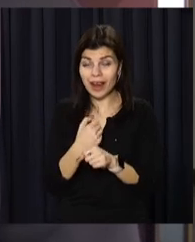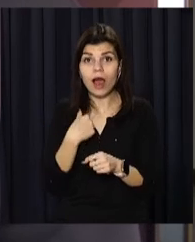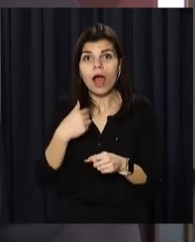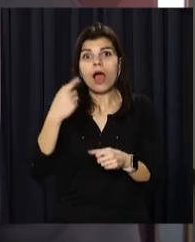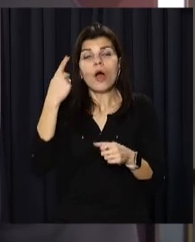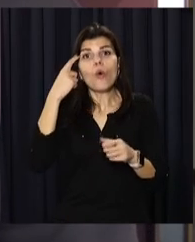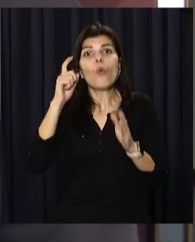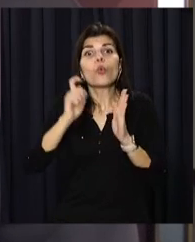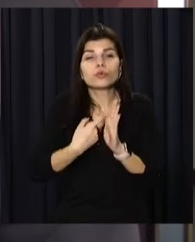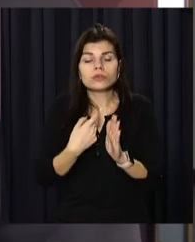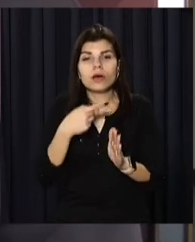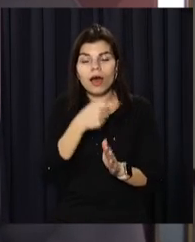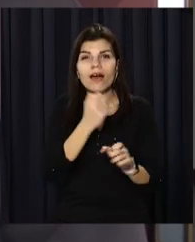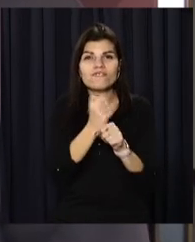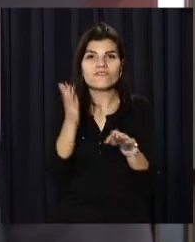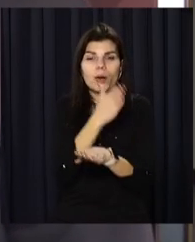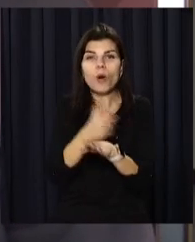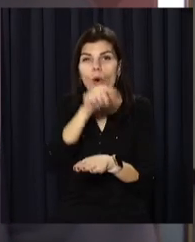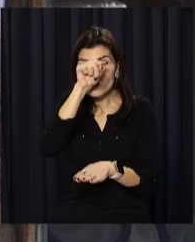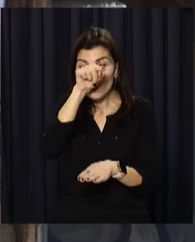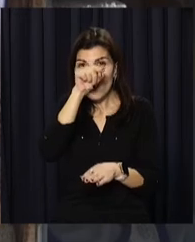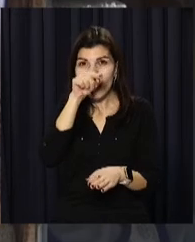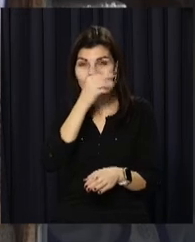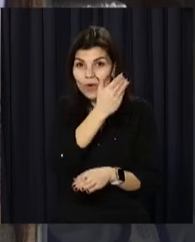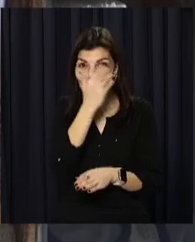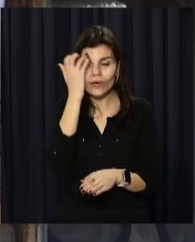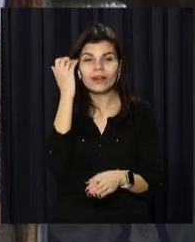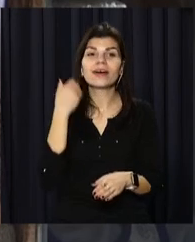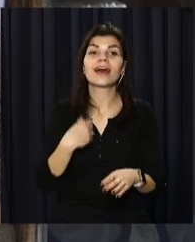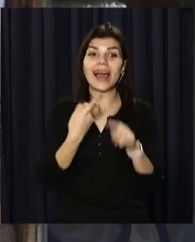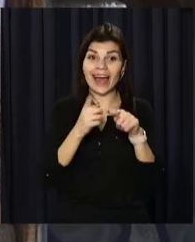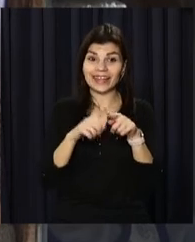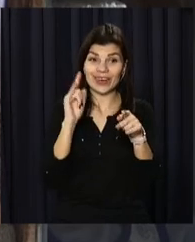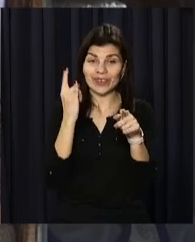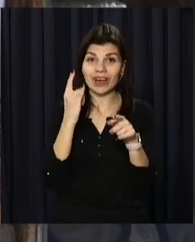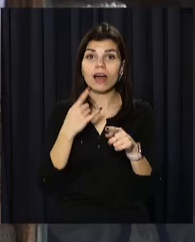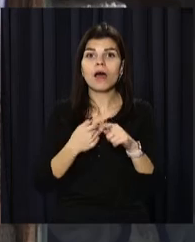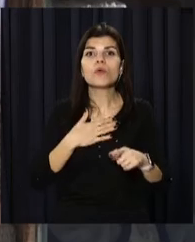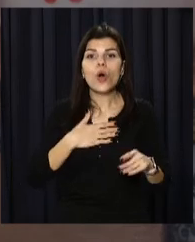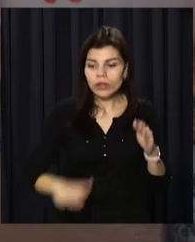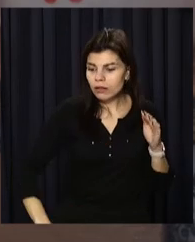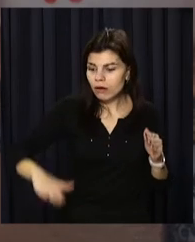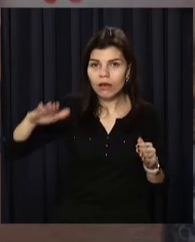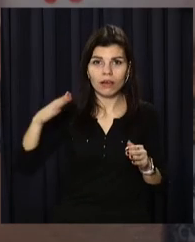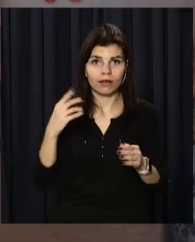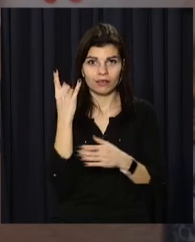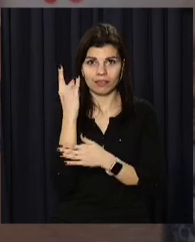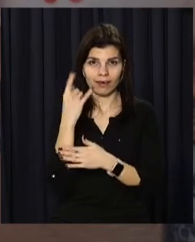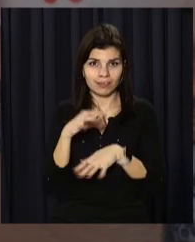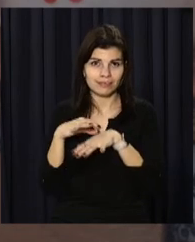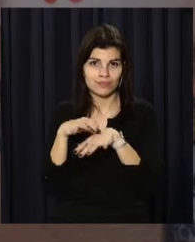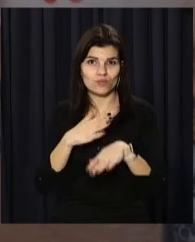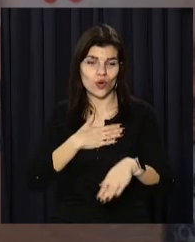що вона – виробництво луганської фабрики іграшок. Але це частина мого дитячого життя. Я пишаюся, що